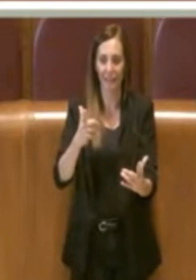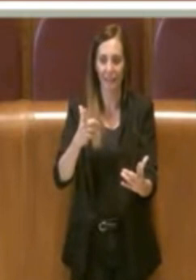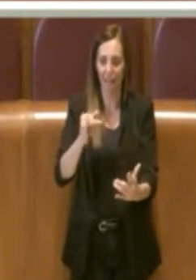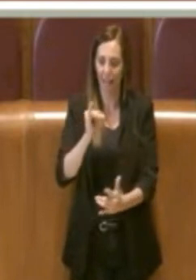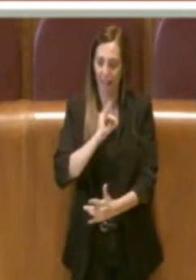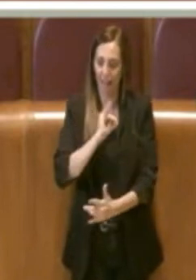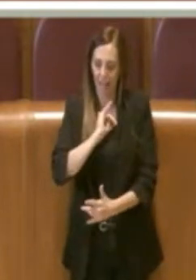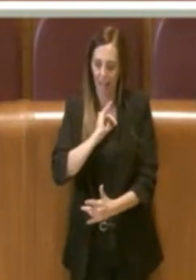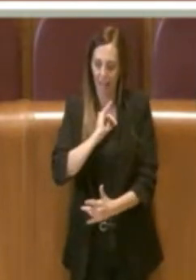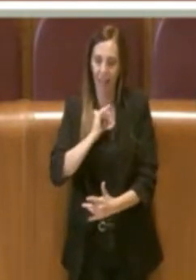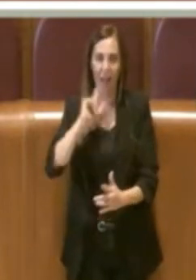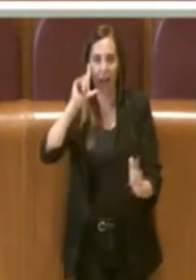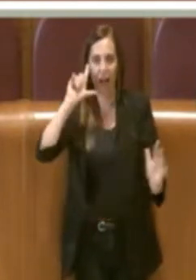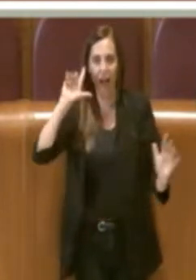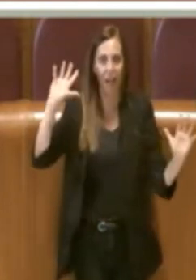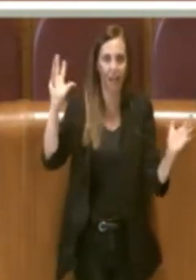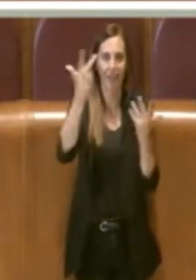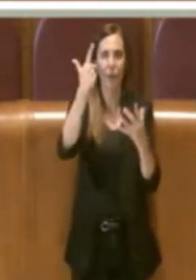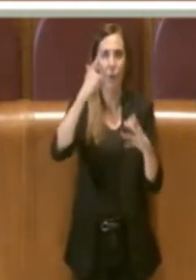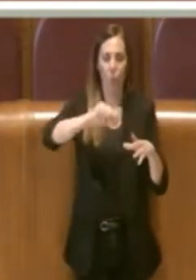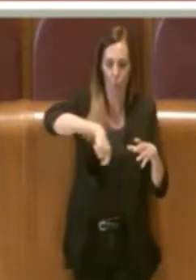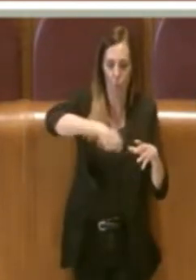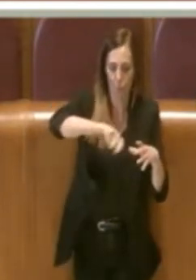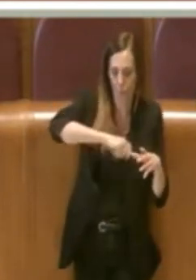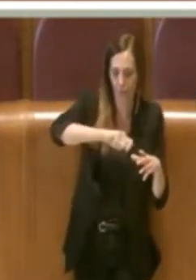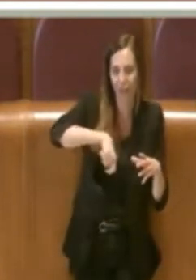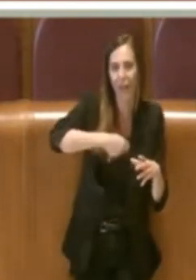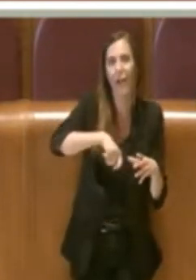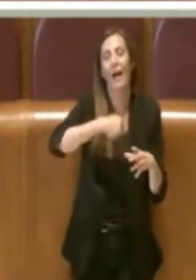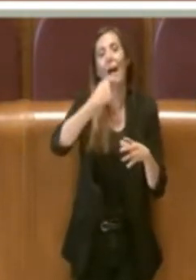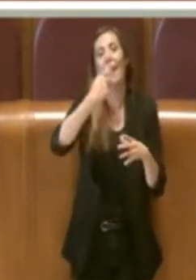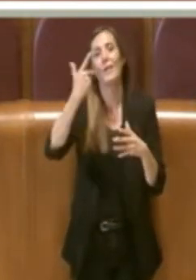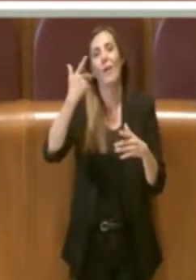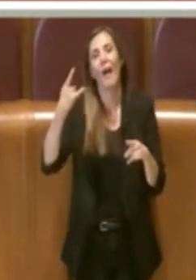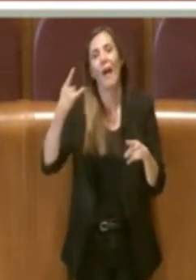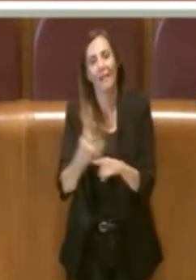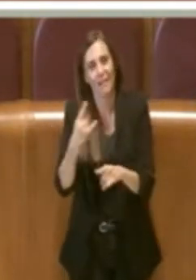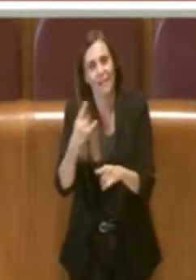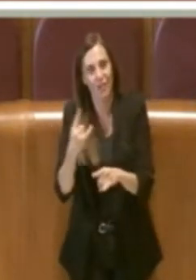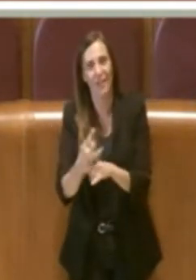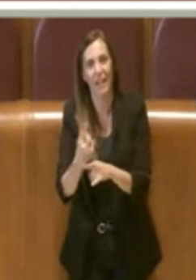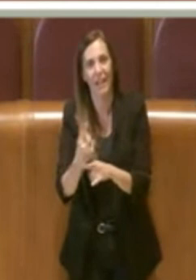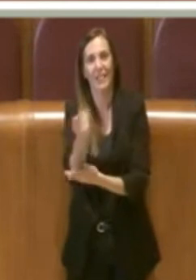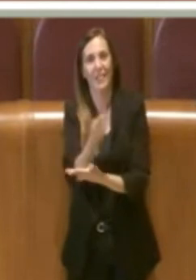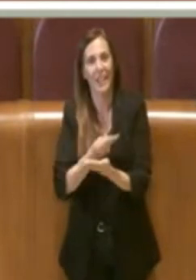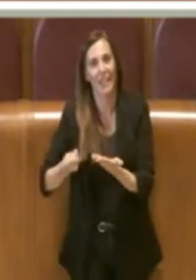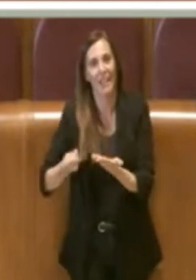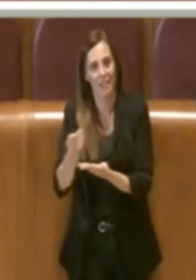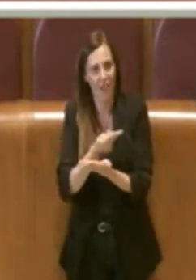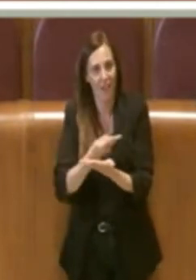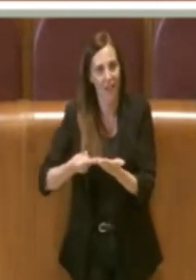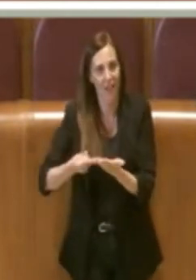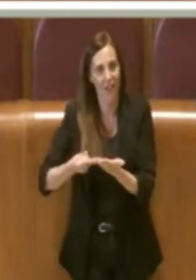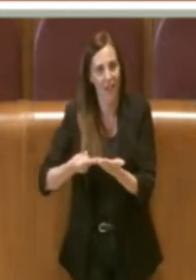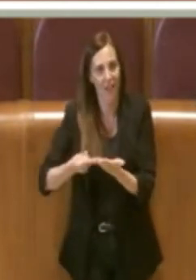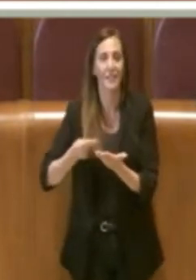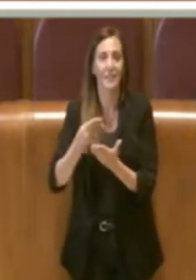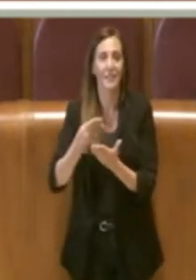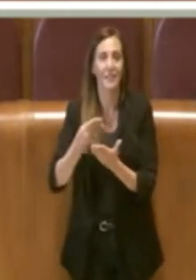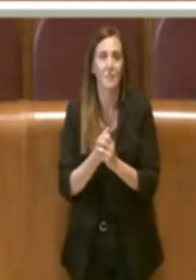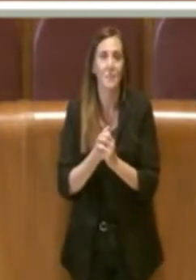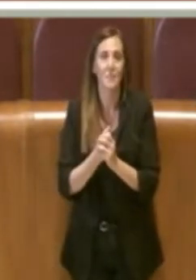artistico, da livello culinario ma anche a livello artigianale, di design. Per cui